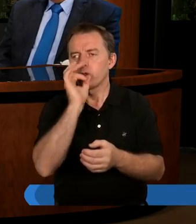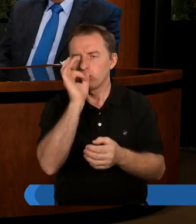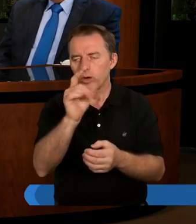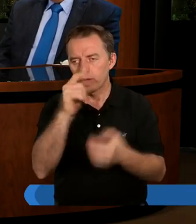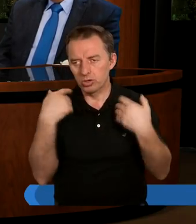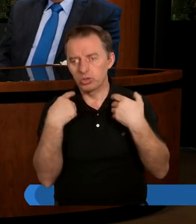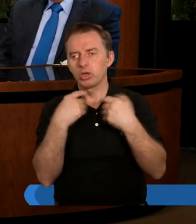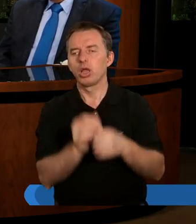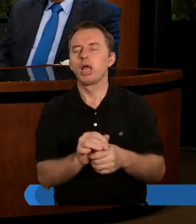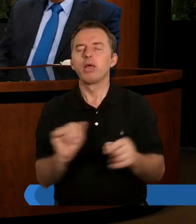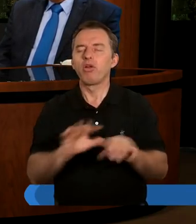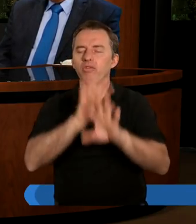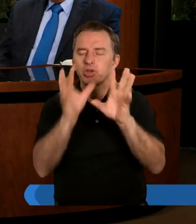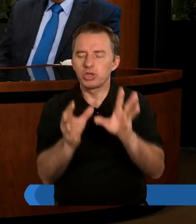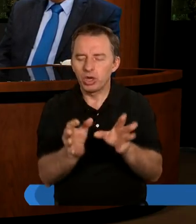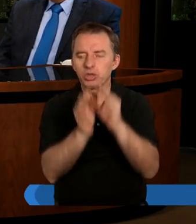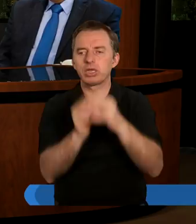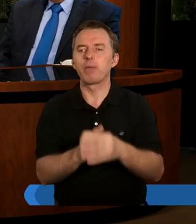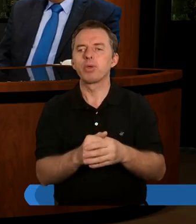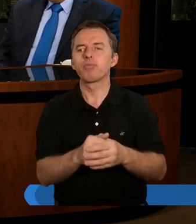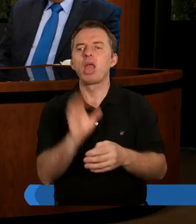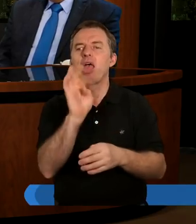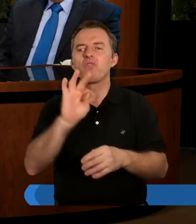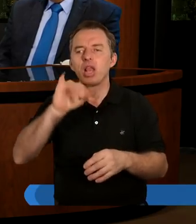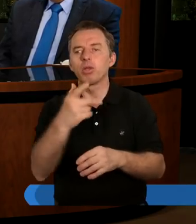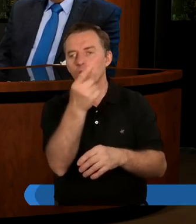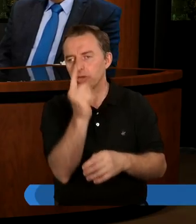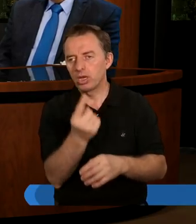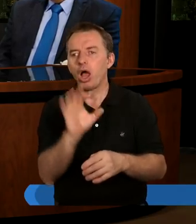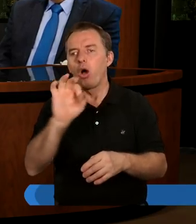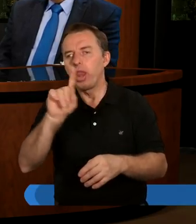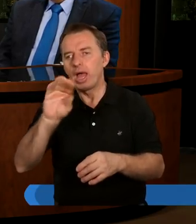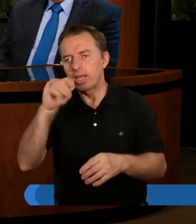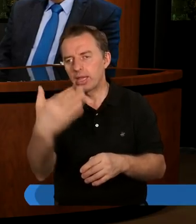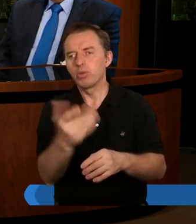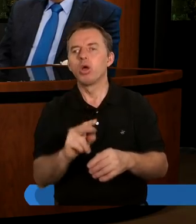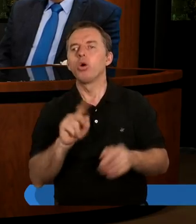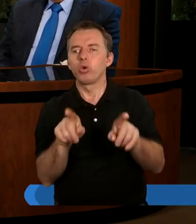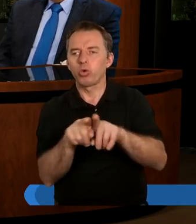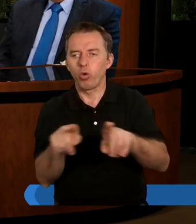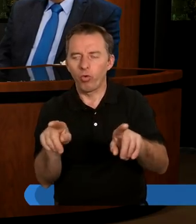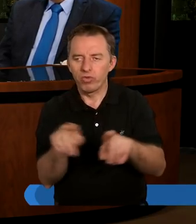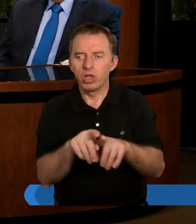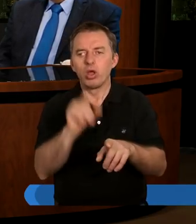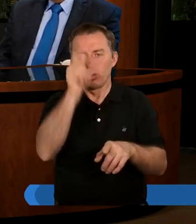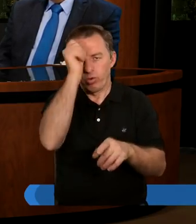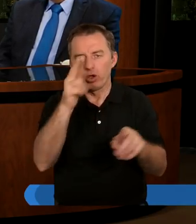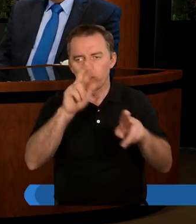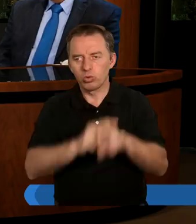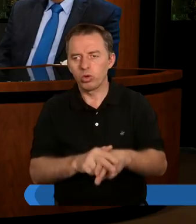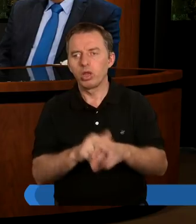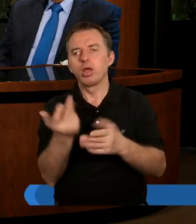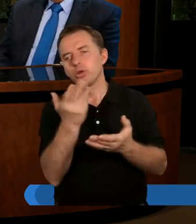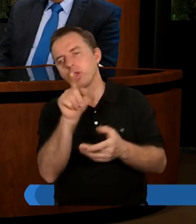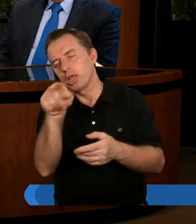tryumf Boga nad tym wszystkim, bo Filemon to jedno, ale Onezym to również człowiek, który